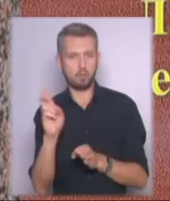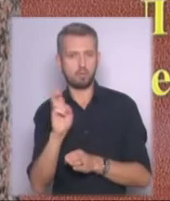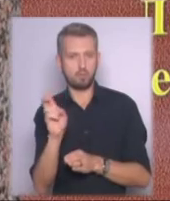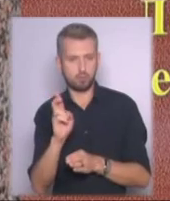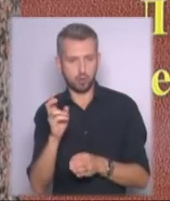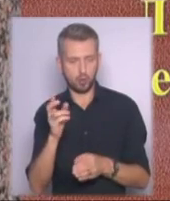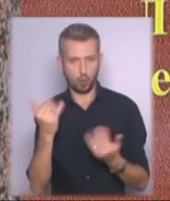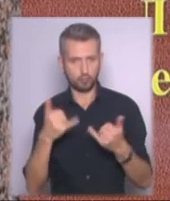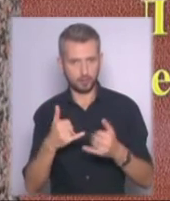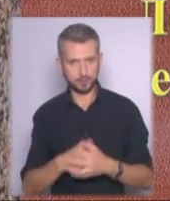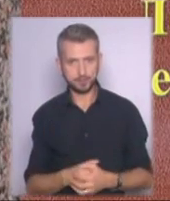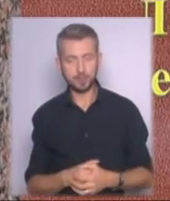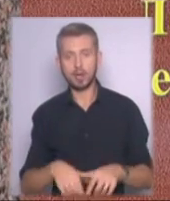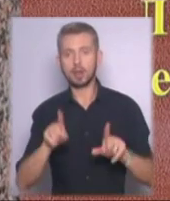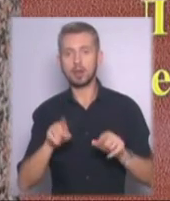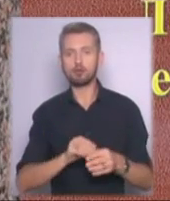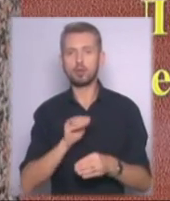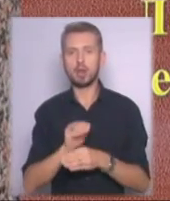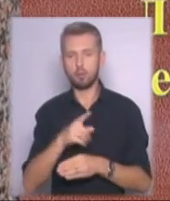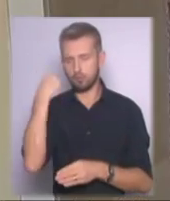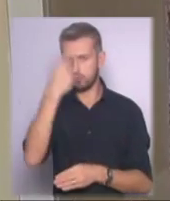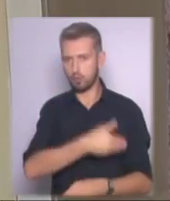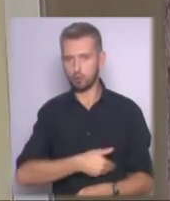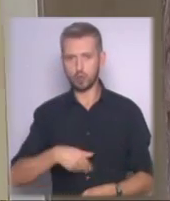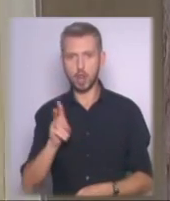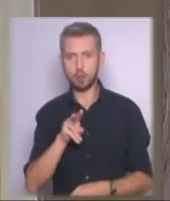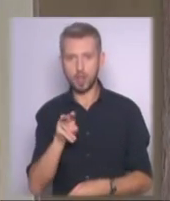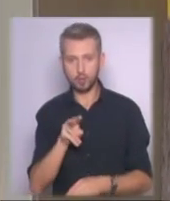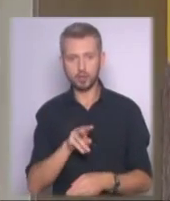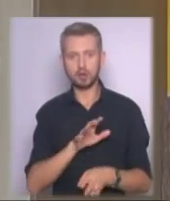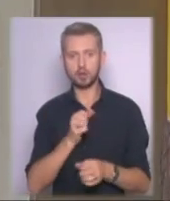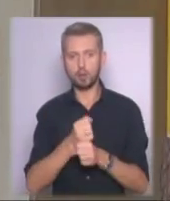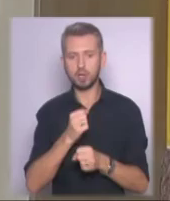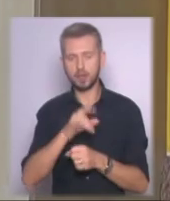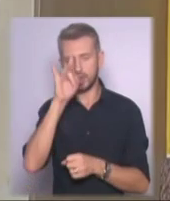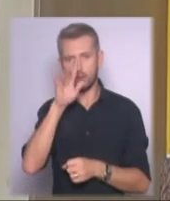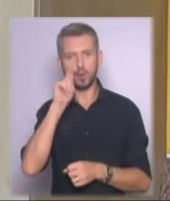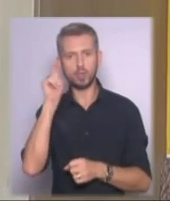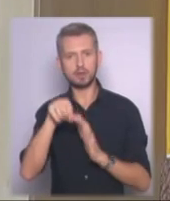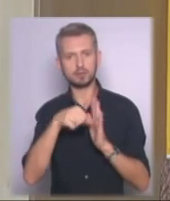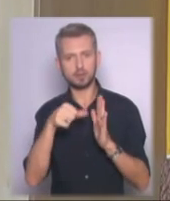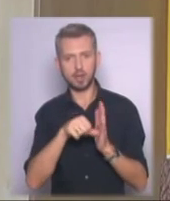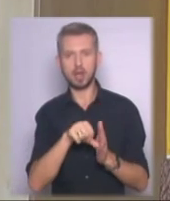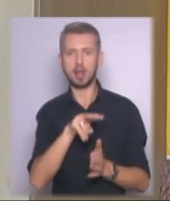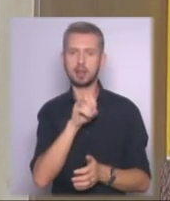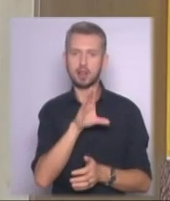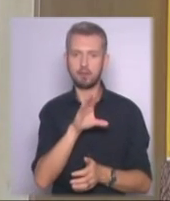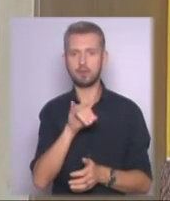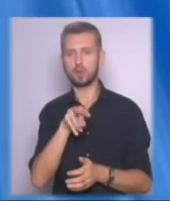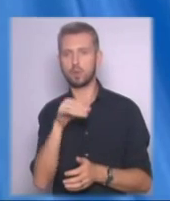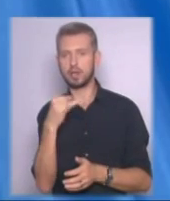«Людський зріст». Додамо також, що погруддя Лобановського виготовили відомі українські скульптори Лев та Юлії Синькевичі.